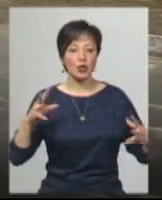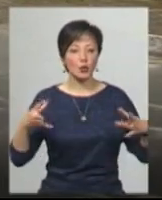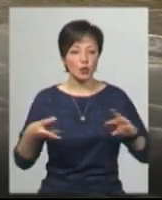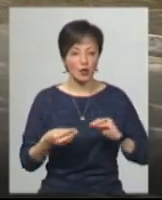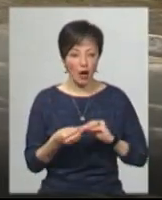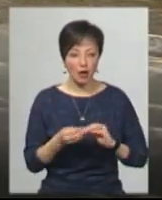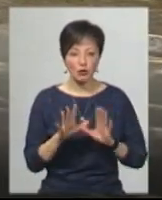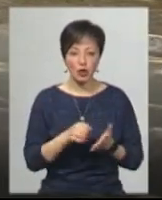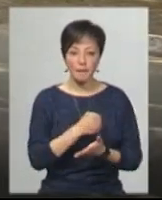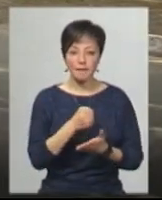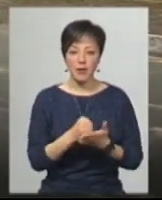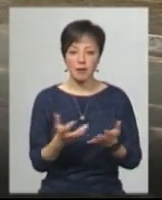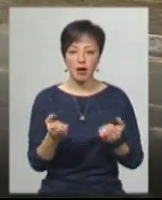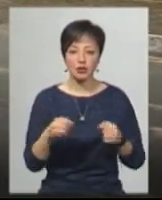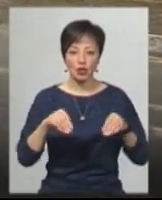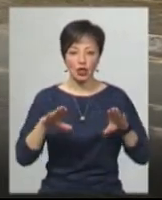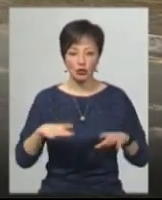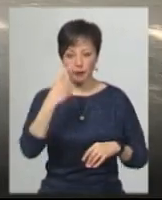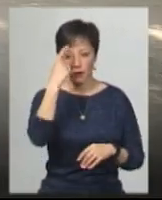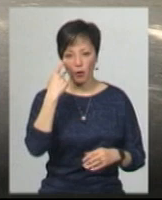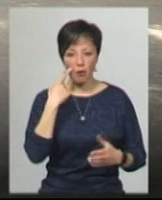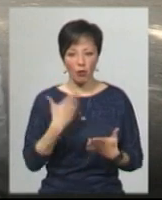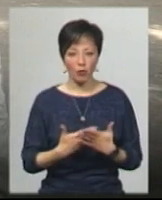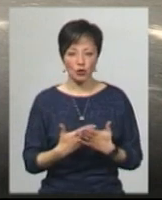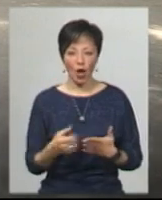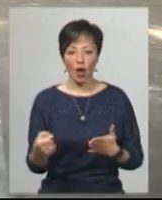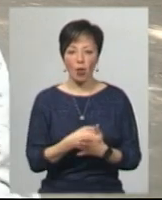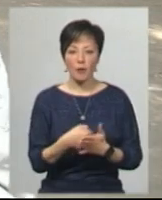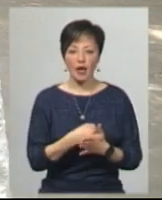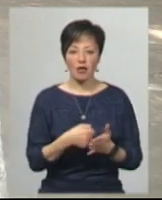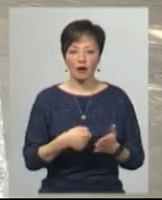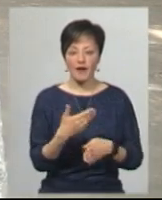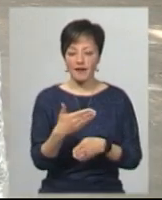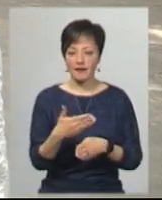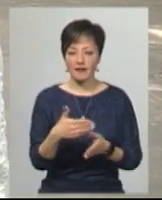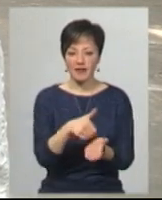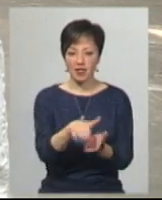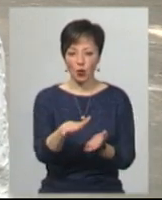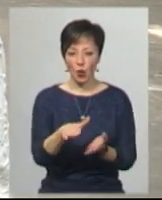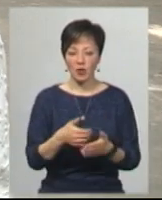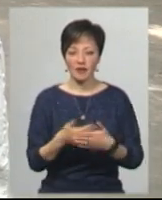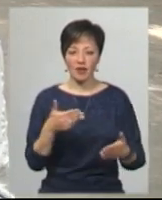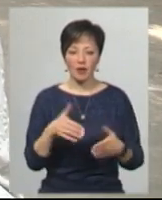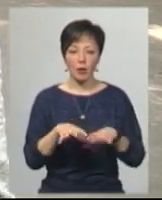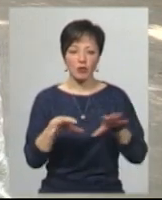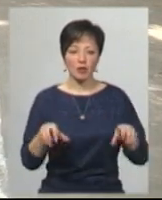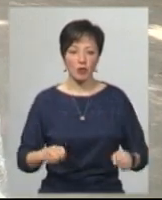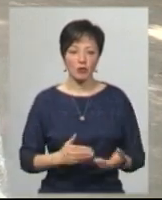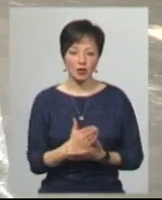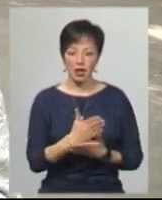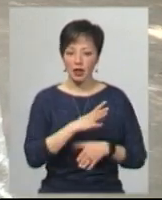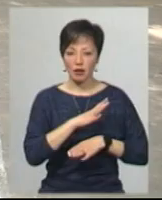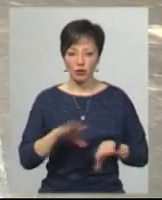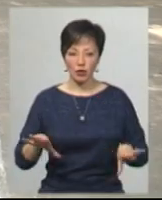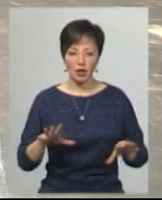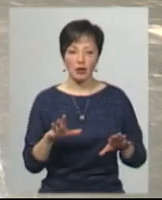проведення будуть прийматися рішення щодо повідомлення про підозру. Хлопотання про відсторонення від займаної посади наразі не подавалося,